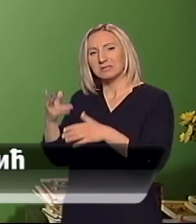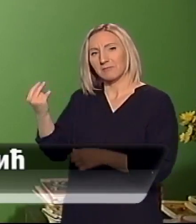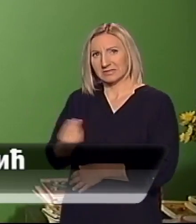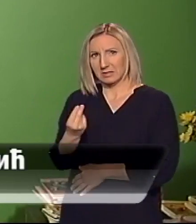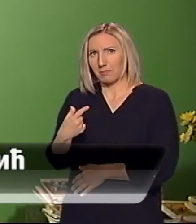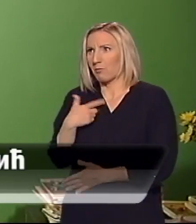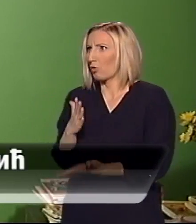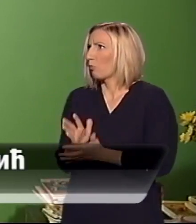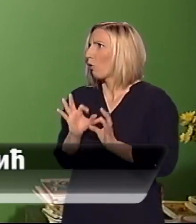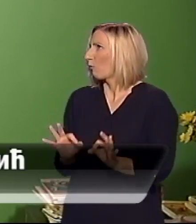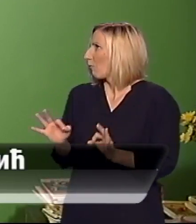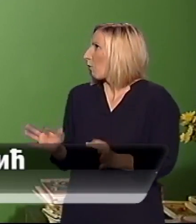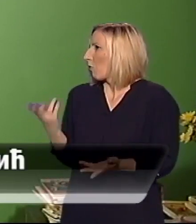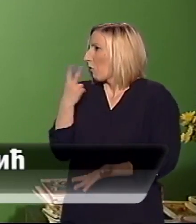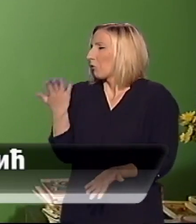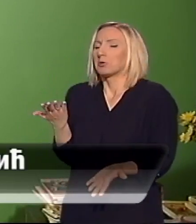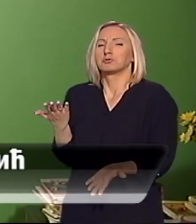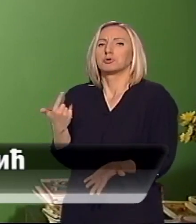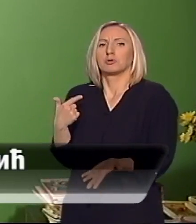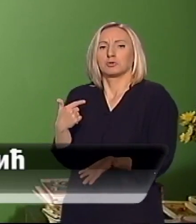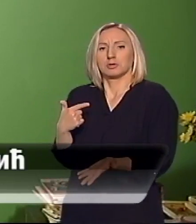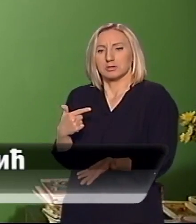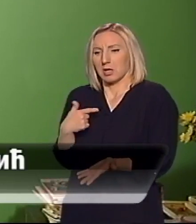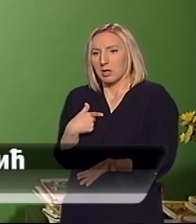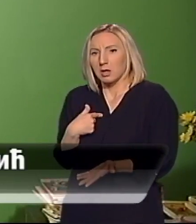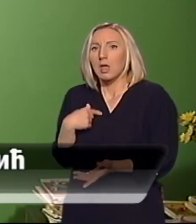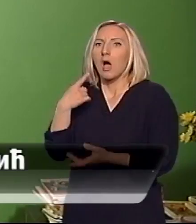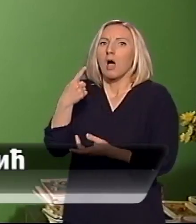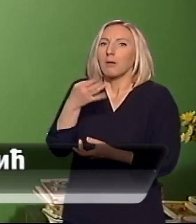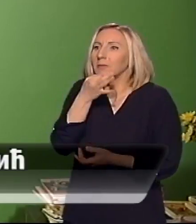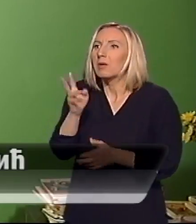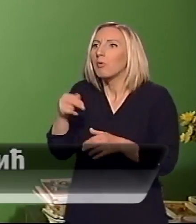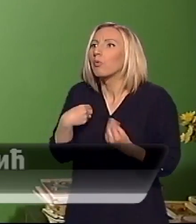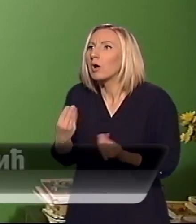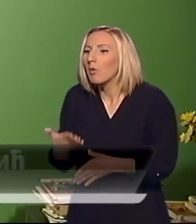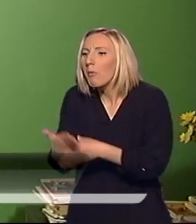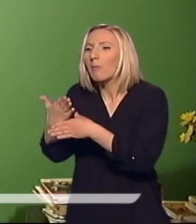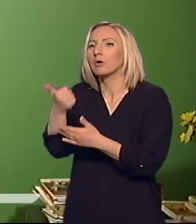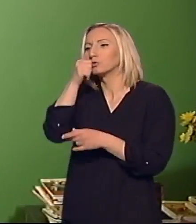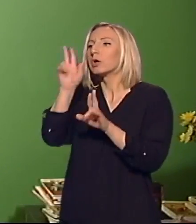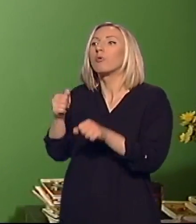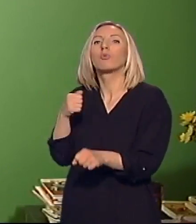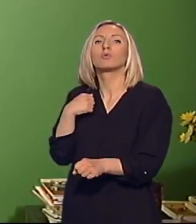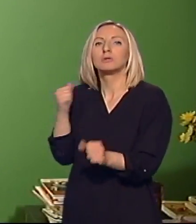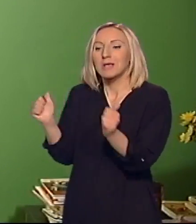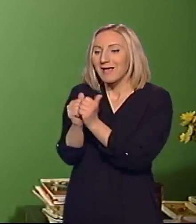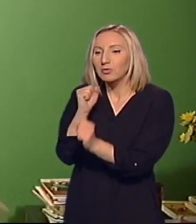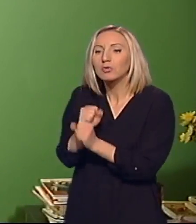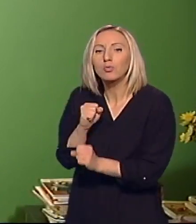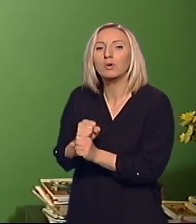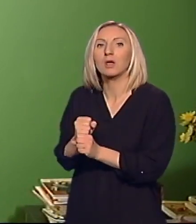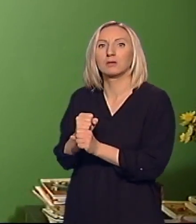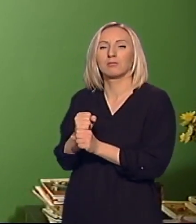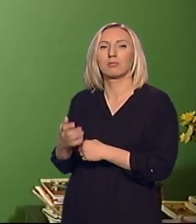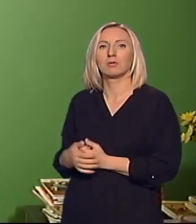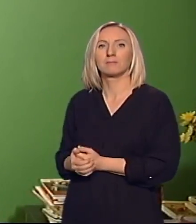prosto bilo logično da se negde ja i raspitam i da li mogu da pomognem i šta mogu da pomognem i šta možemo zajedno da uradimo. Možda da